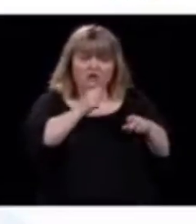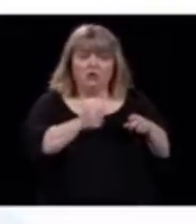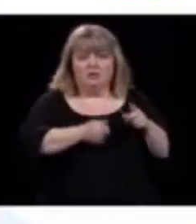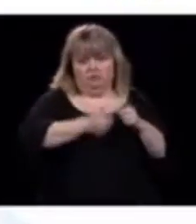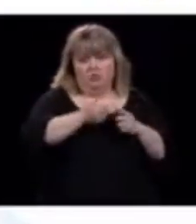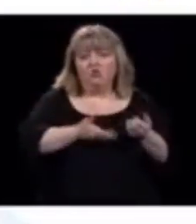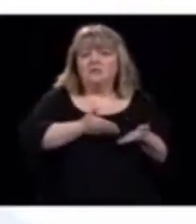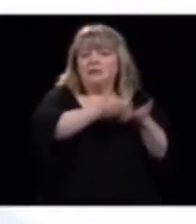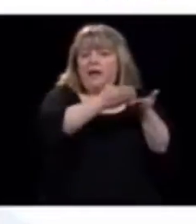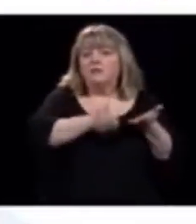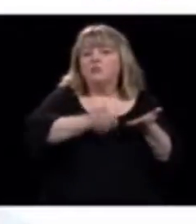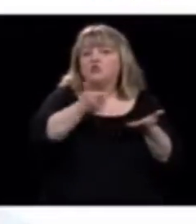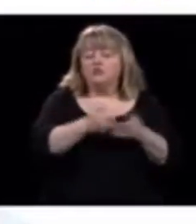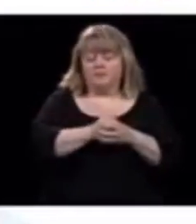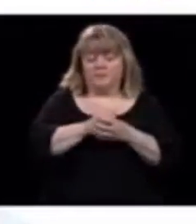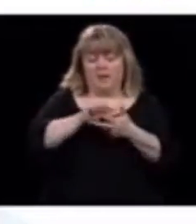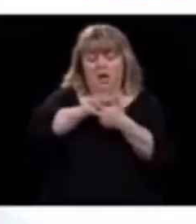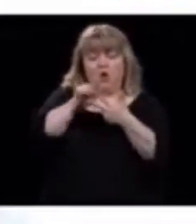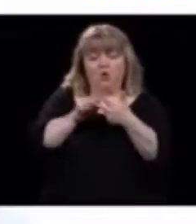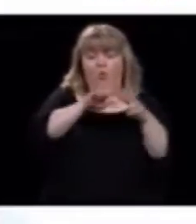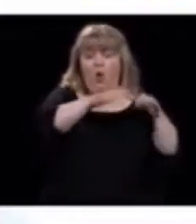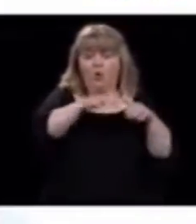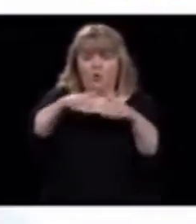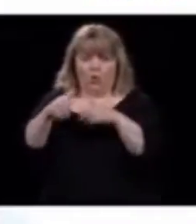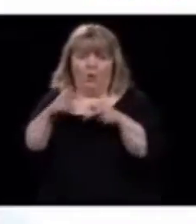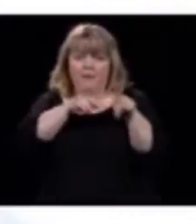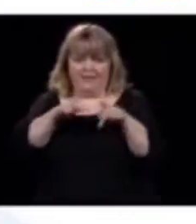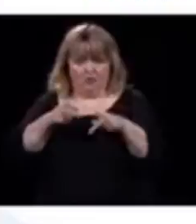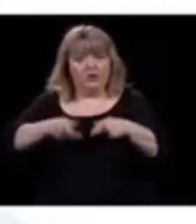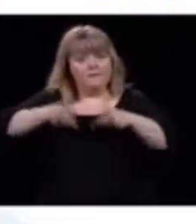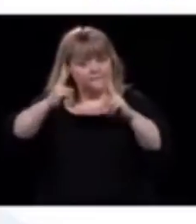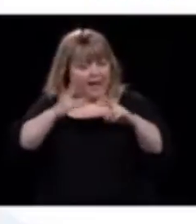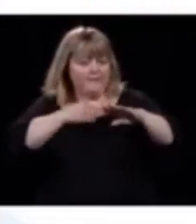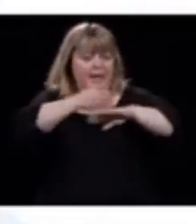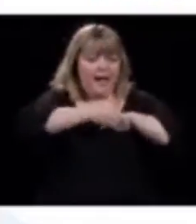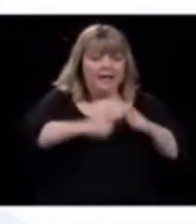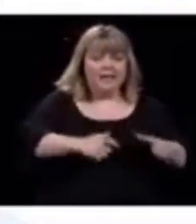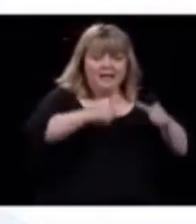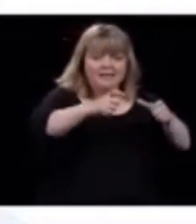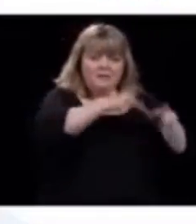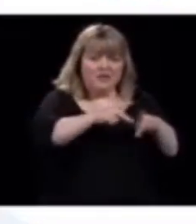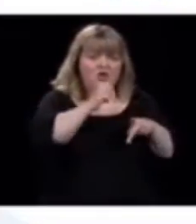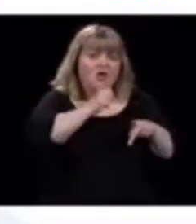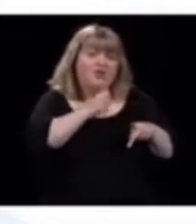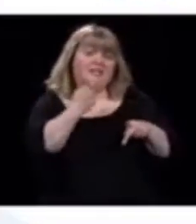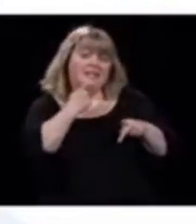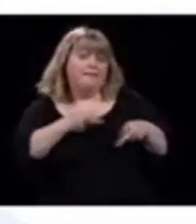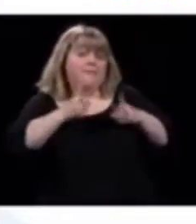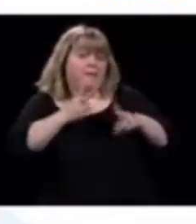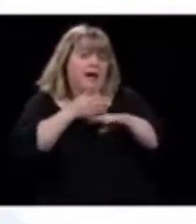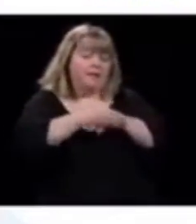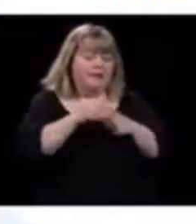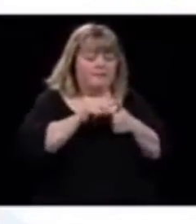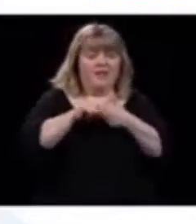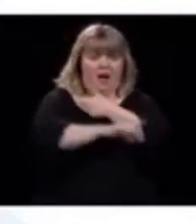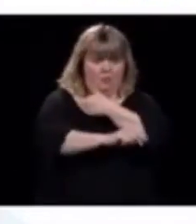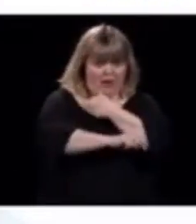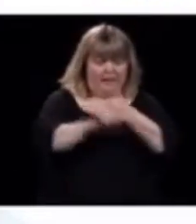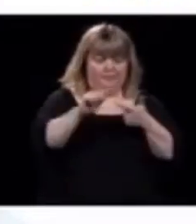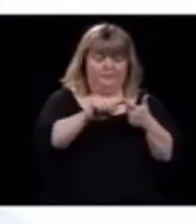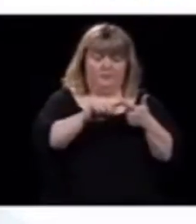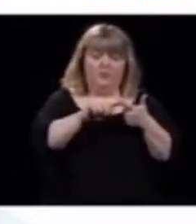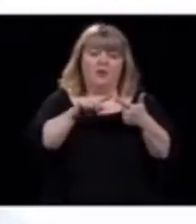il y a trois groupes de personnes qui rentrent et qui sortent des résidences. Il y a le personnel, il y a ceux qui viennent livrer la